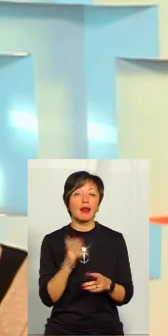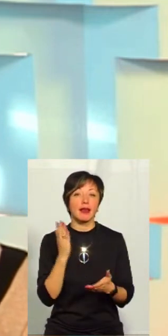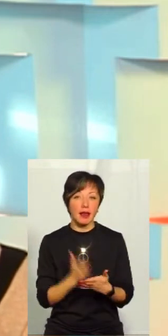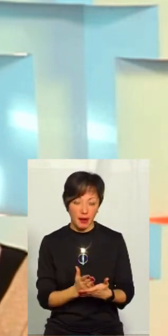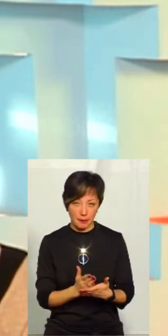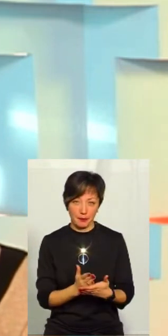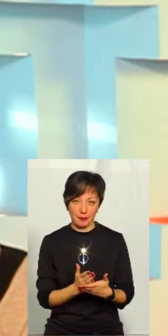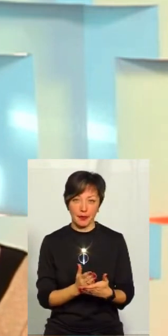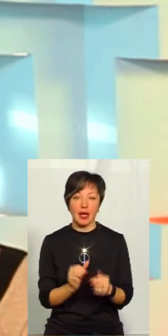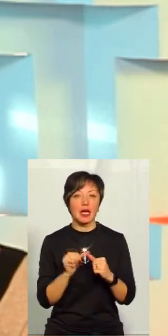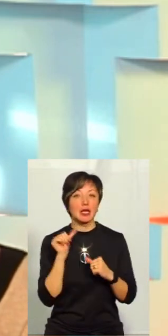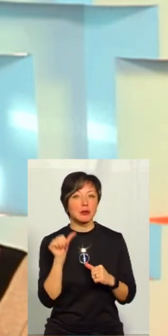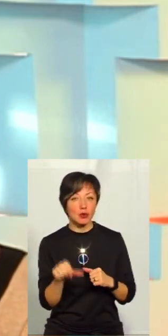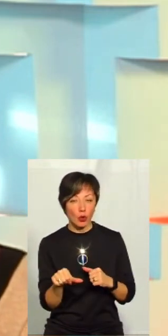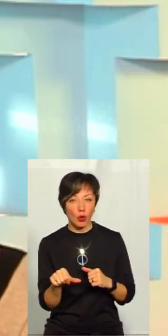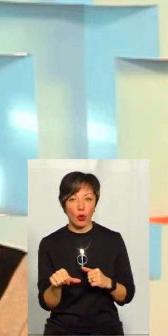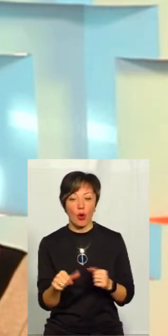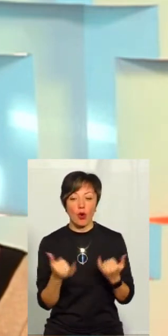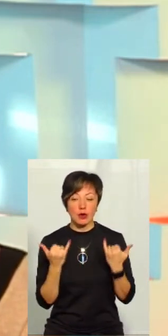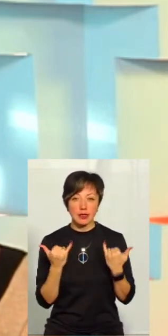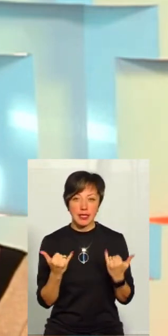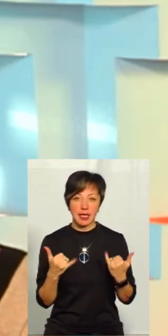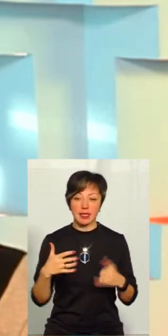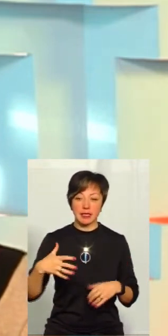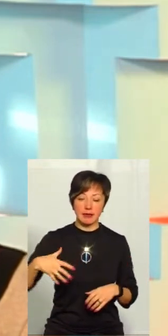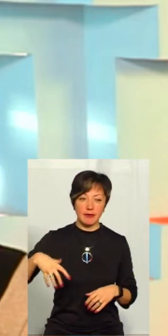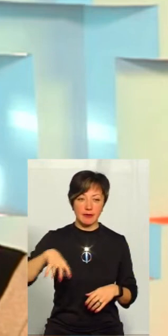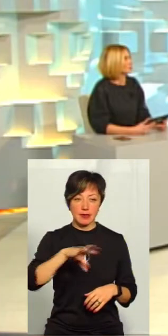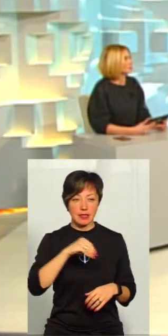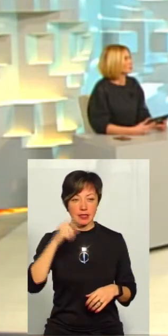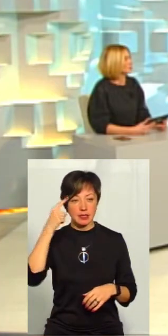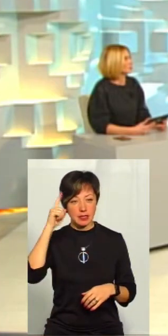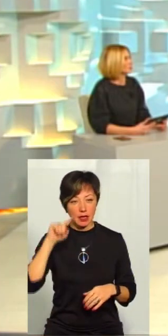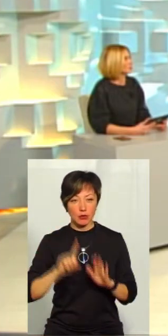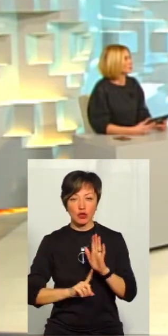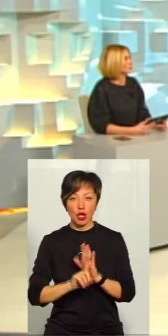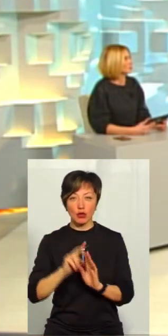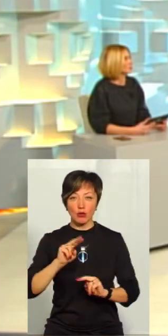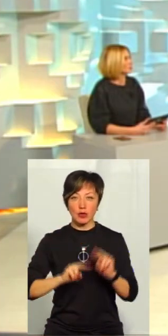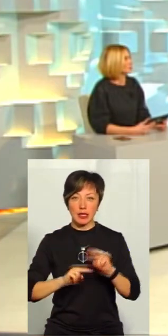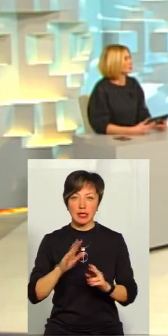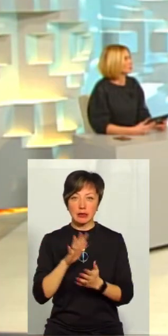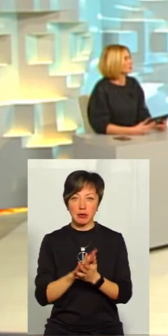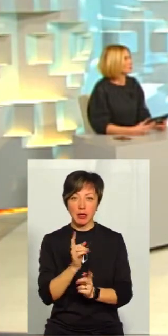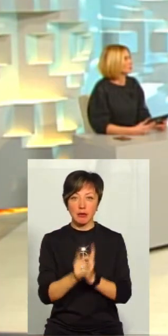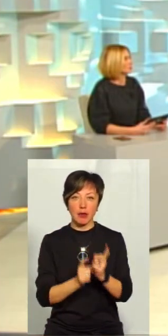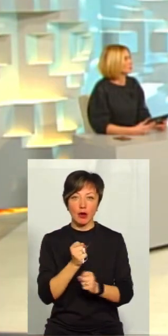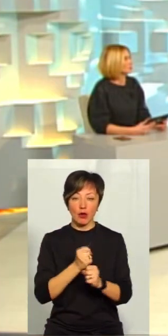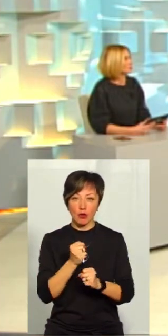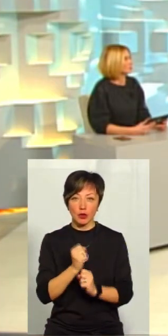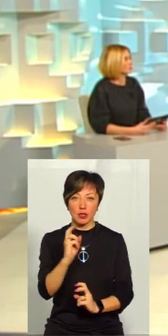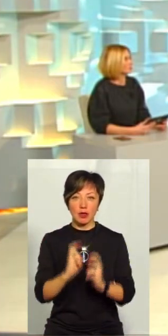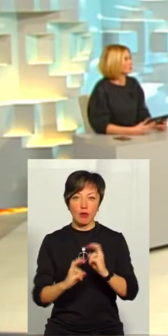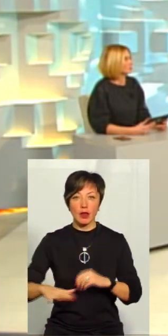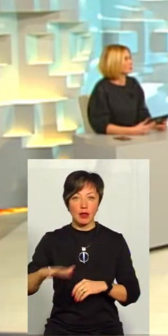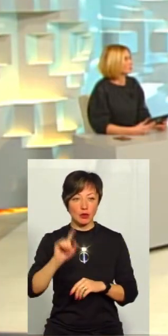також є. Крім того, ми зараз всі, я думаю, знають про початок будівництва сміттєпереробного завода на